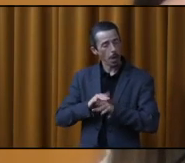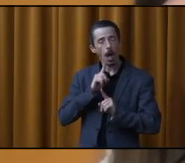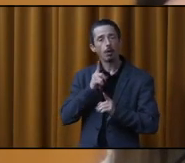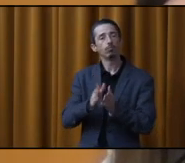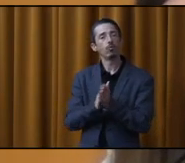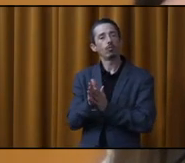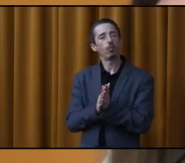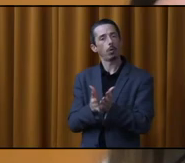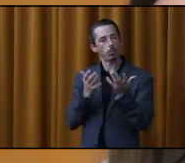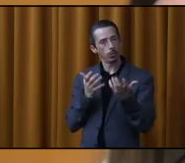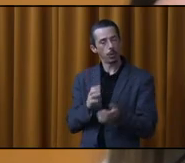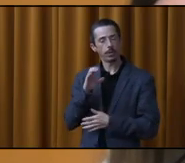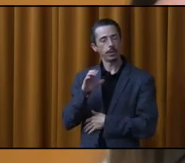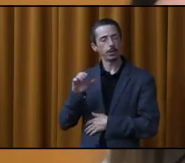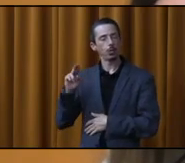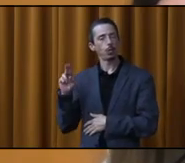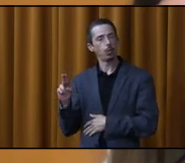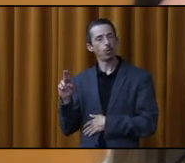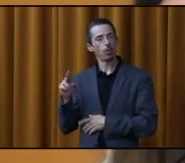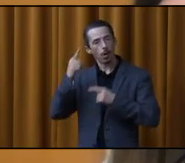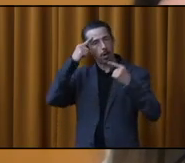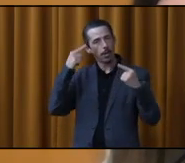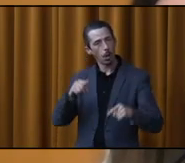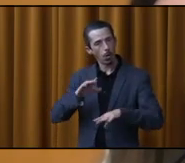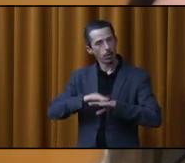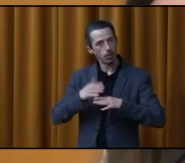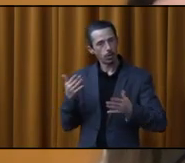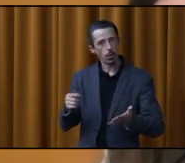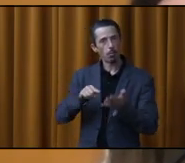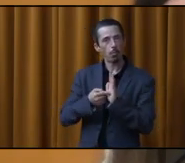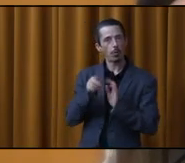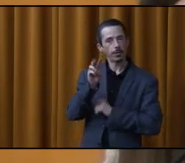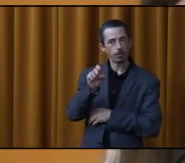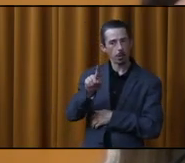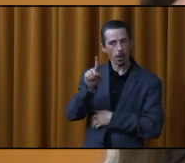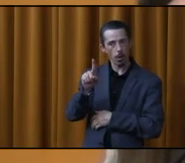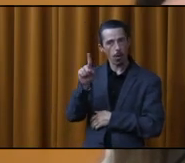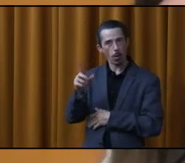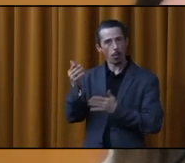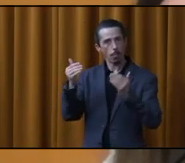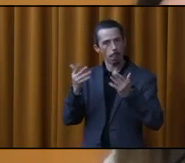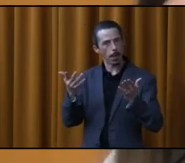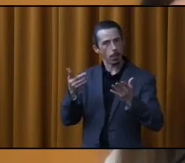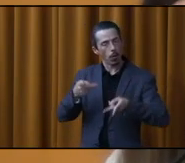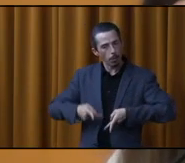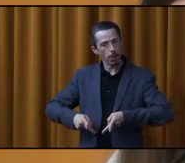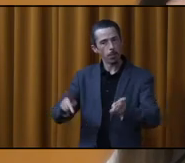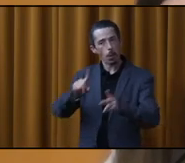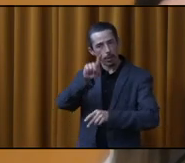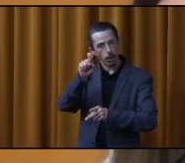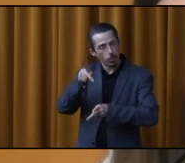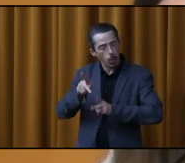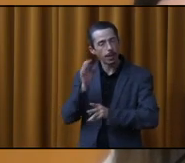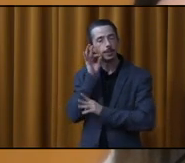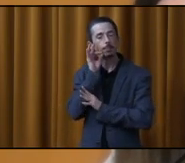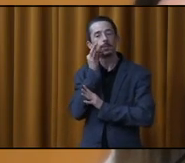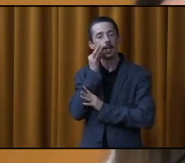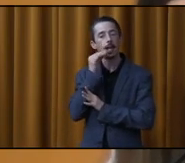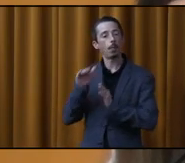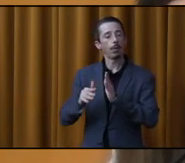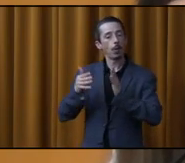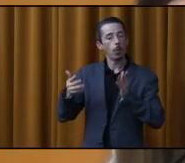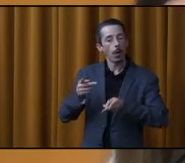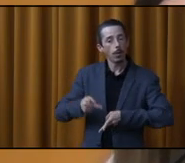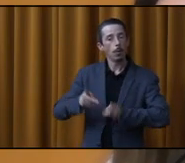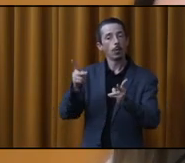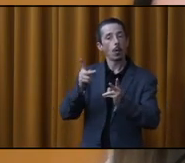favorable du CCU. Pour ce qui concerne le point 6.1.1, il s'agirait d'accorder une dérogation mineure dont l'objet est d